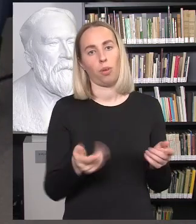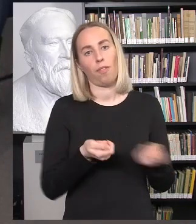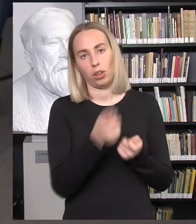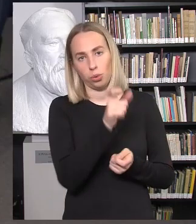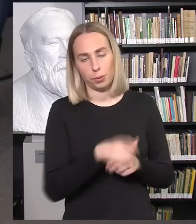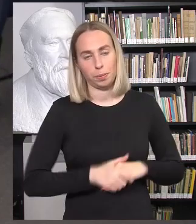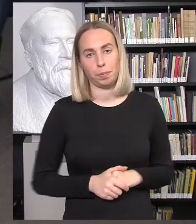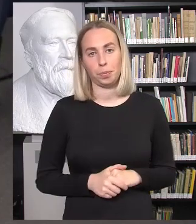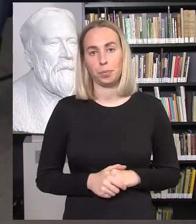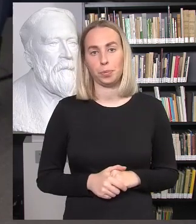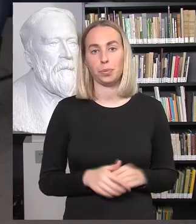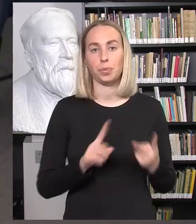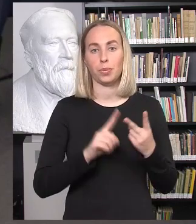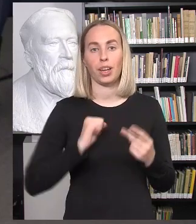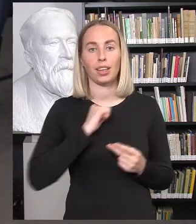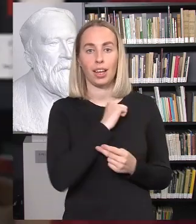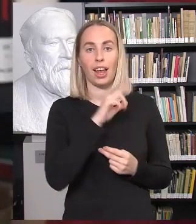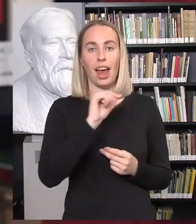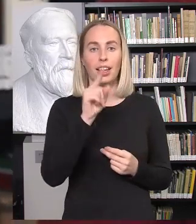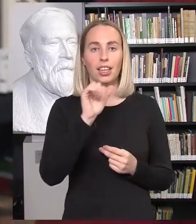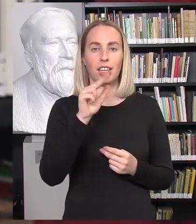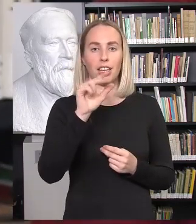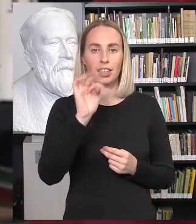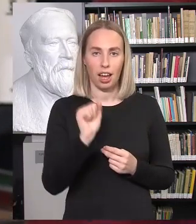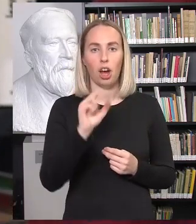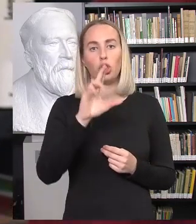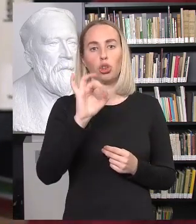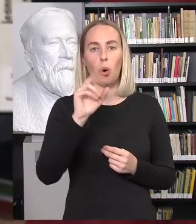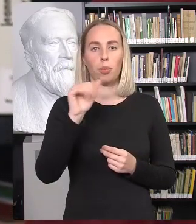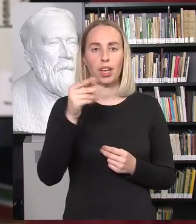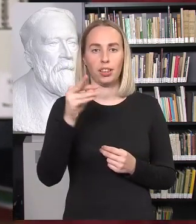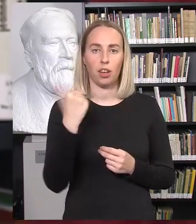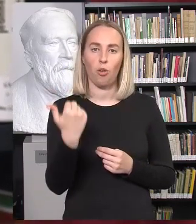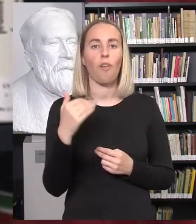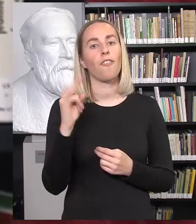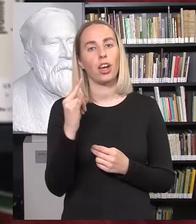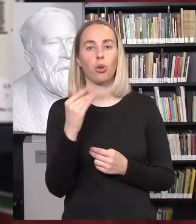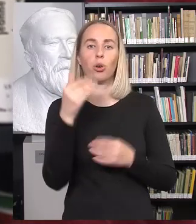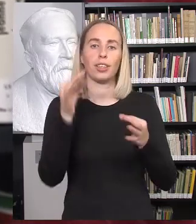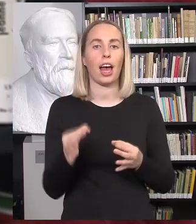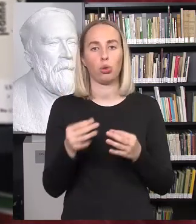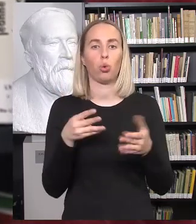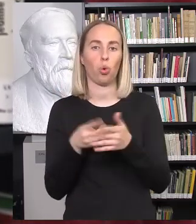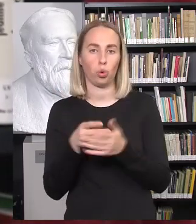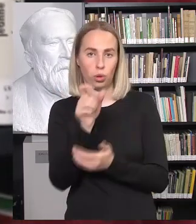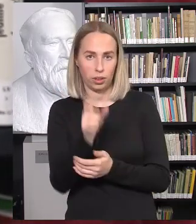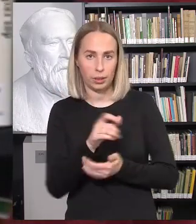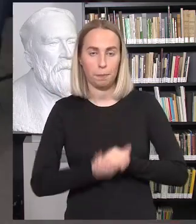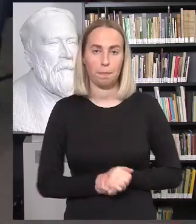Taip pat pristatau daktarę Edita Žiabienę, kuri yra vaiko teisių kontrolyrė. Diskusiją taip pat dalyvauja